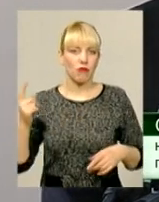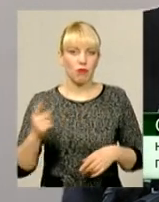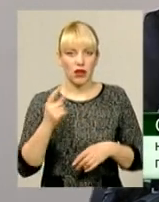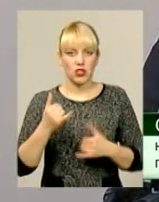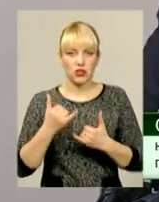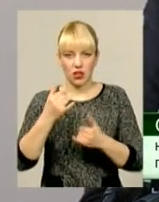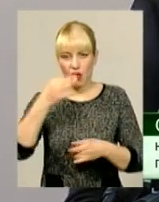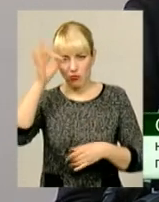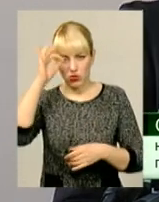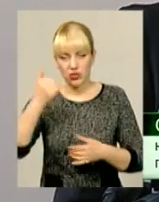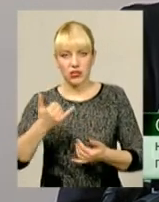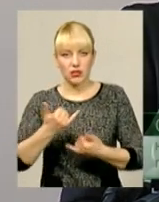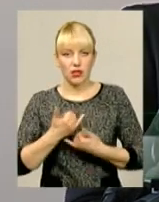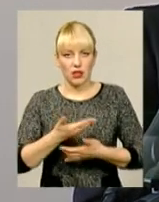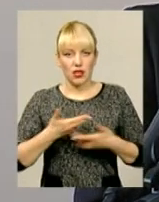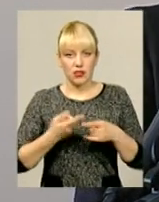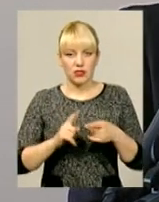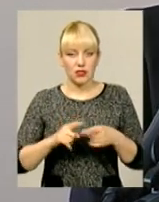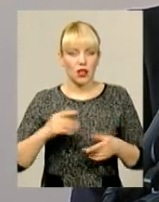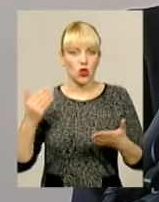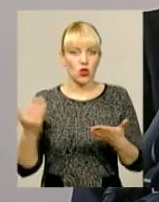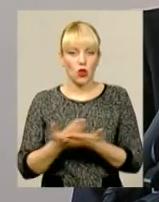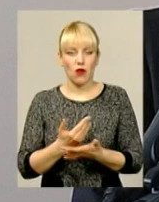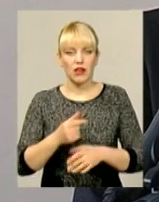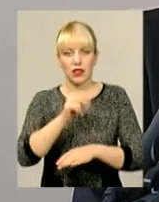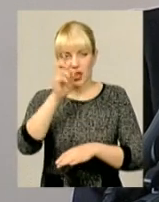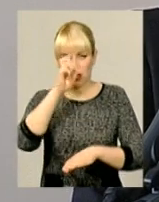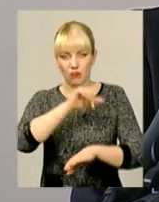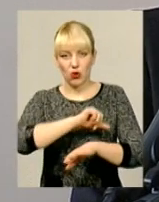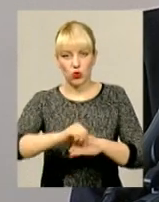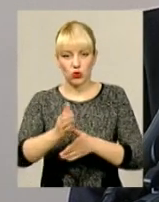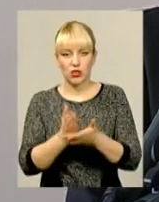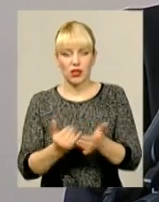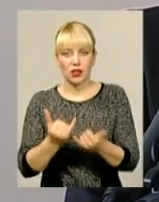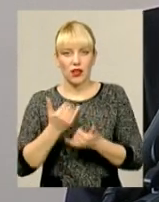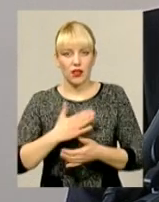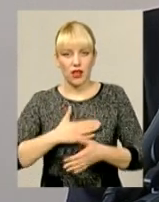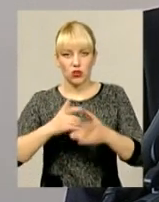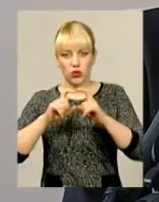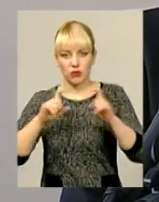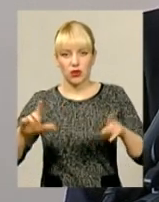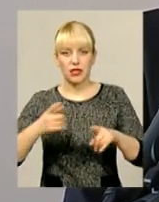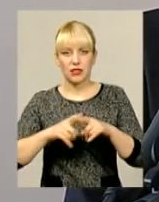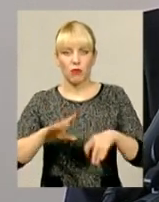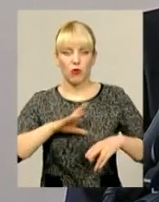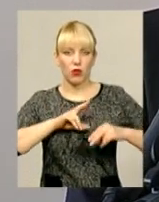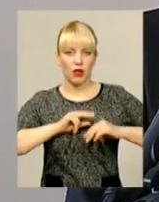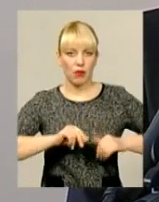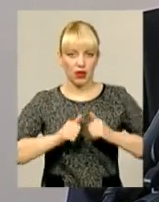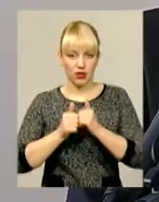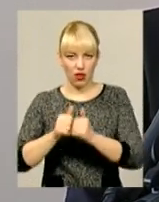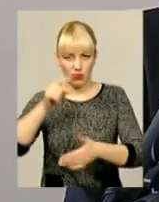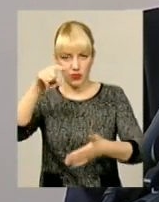це нове. Державна прикордонна служба для нашого департаменту вже давним-давно була партнером надійним.